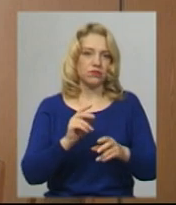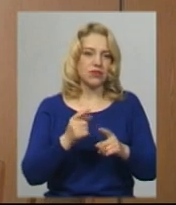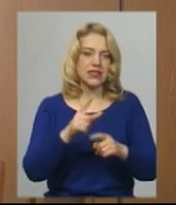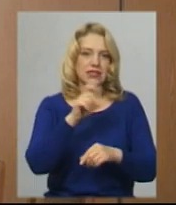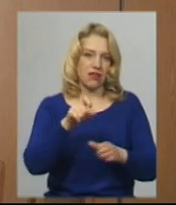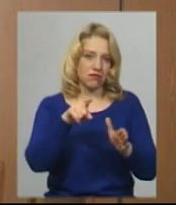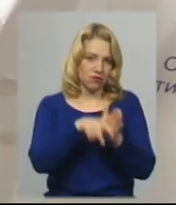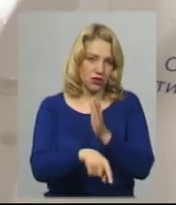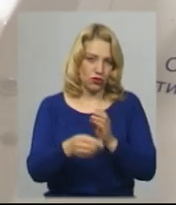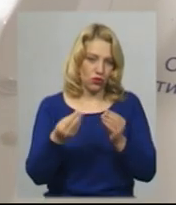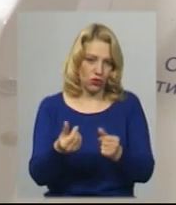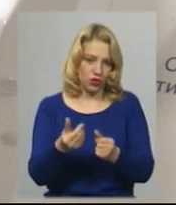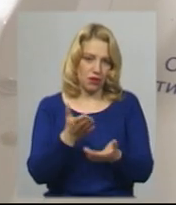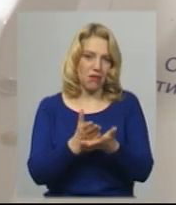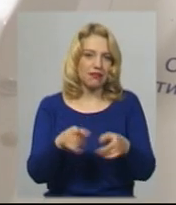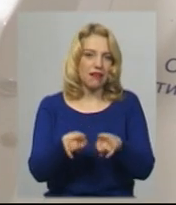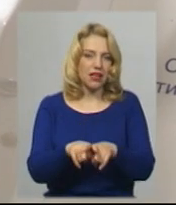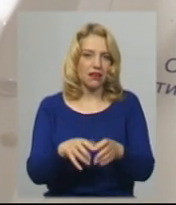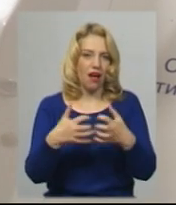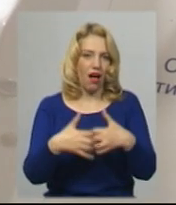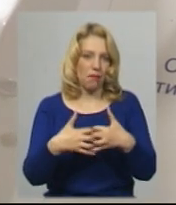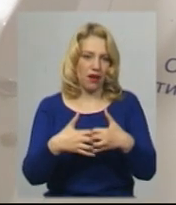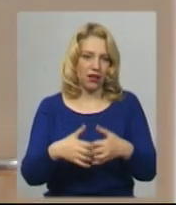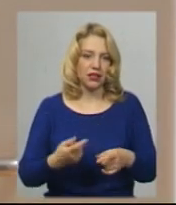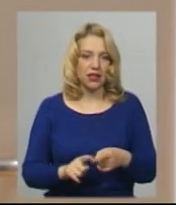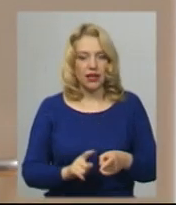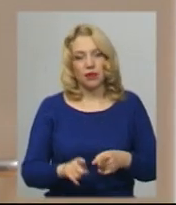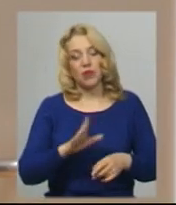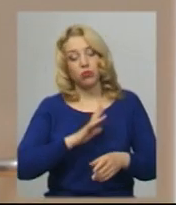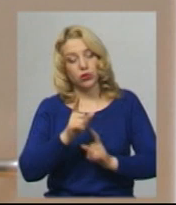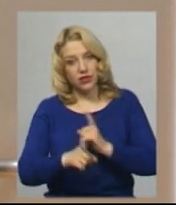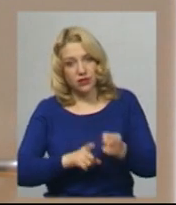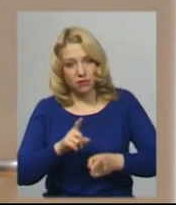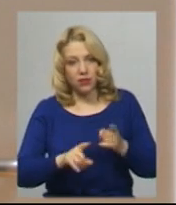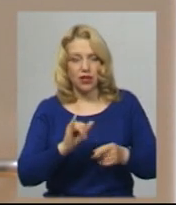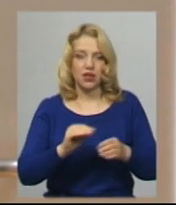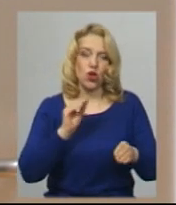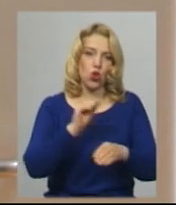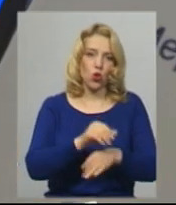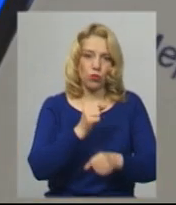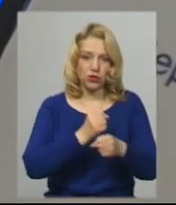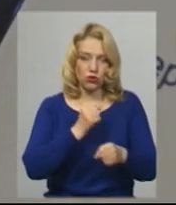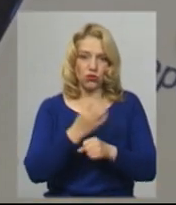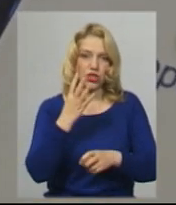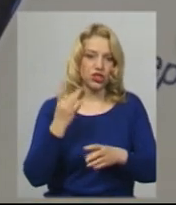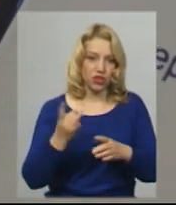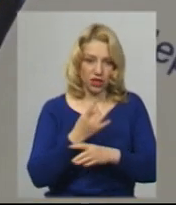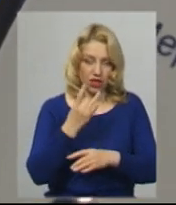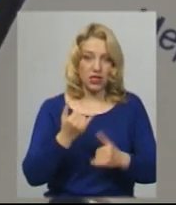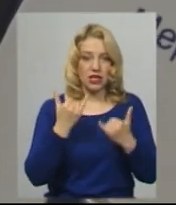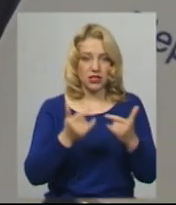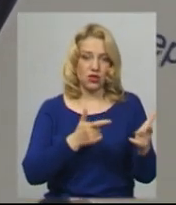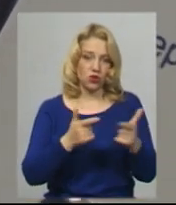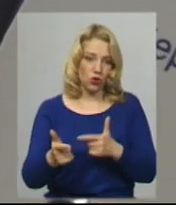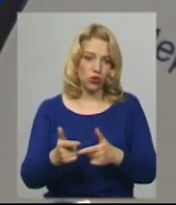досить помірковані кошти. Портативний апарат під час проєктування змінювали та допрацьовували чотири рази. Наразі готові випускати великі партії на